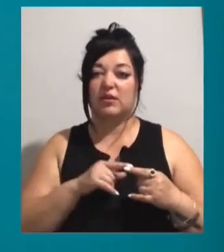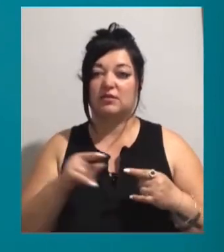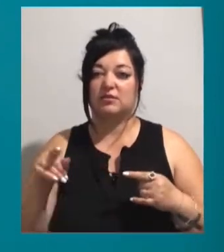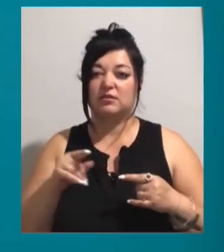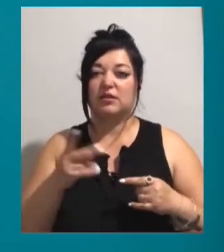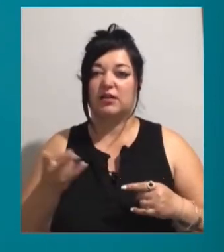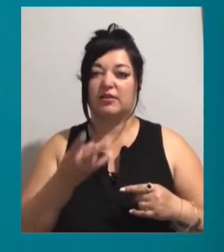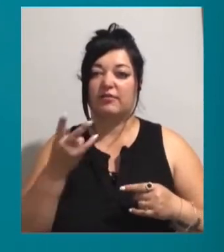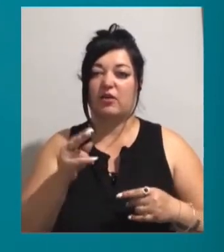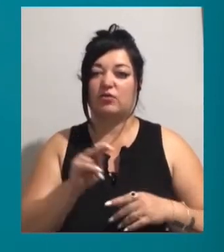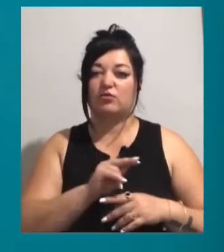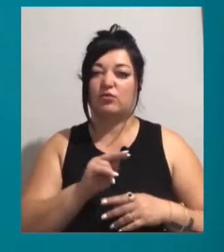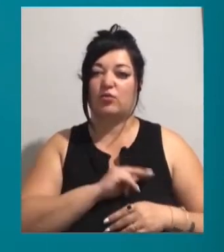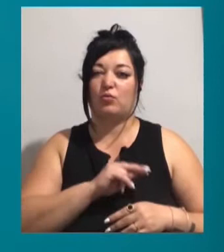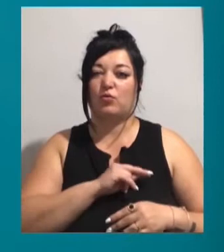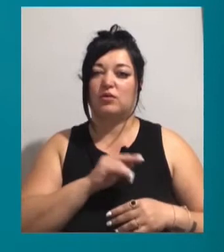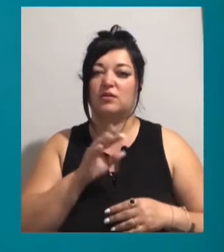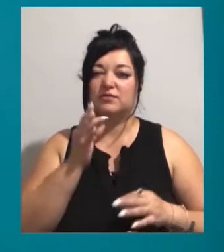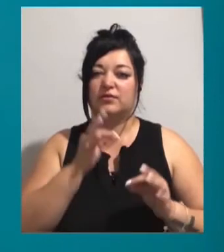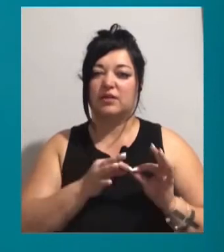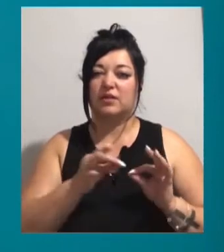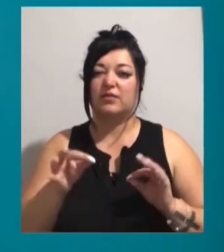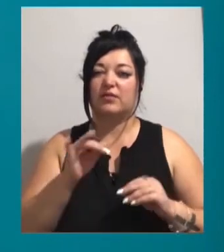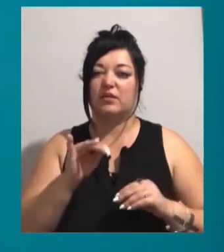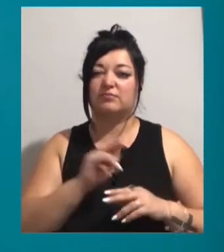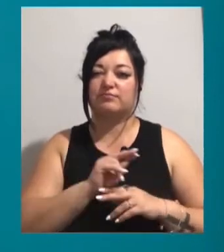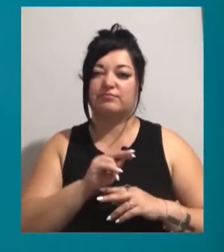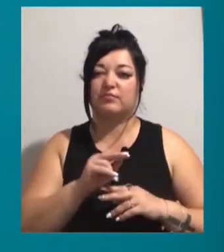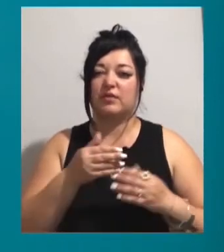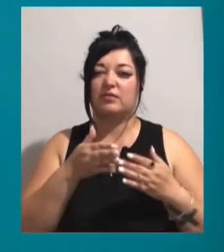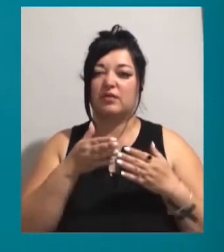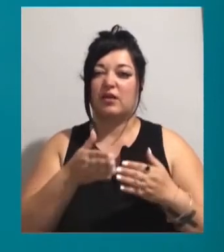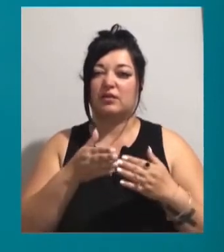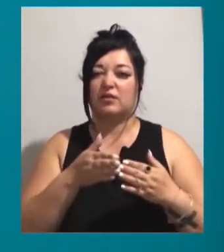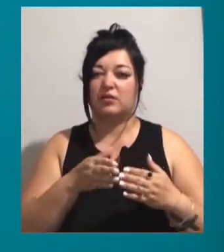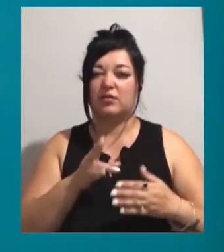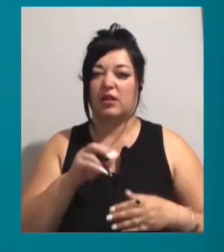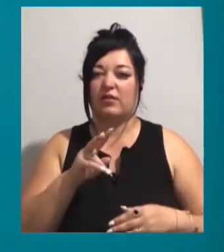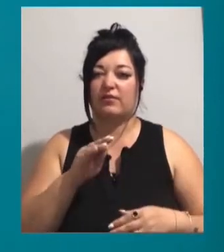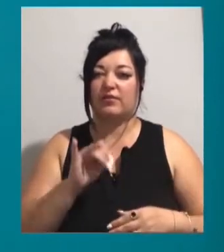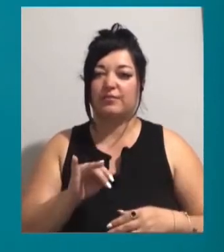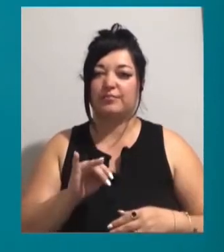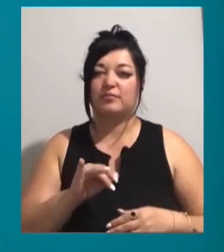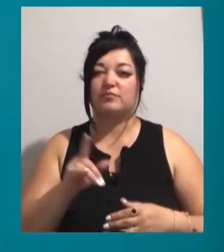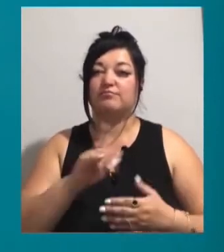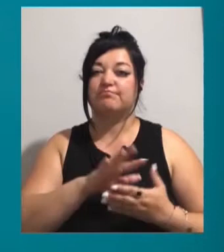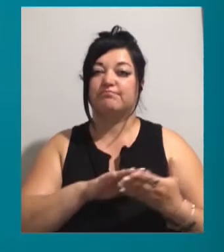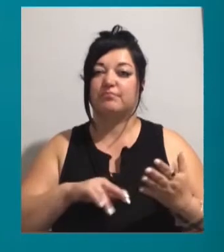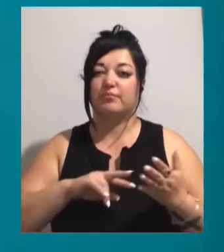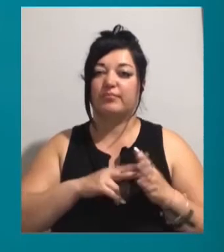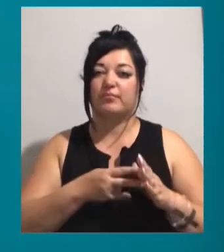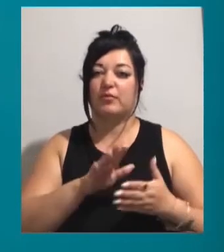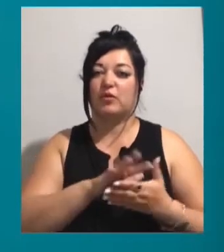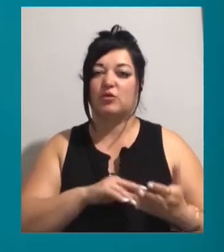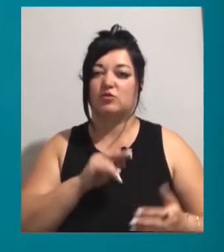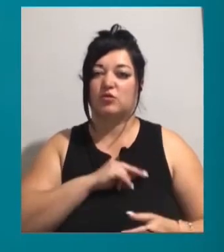тривають роботи з вирівнювання та швартування танкера Дельфі. За планом, судно піднімуть на берег для подальшої роботи. Про це заявив